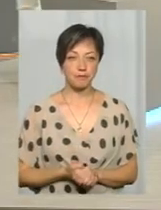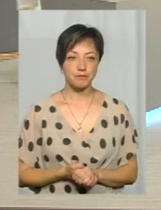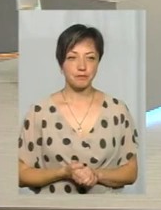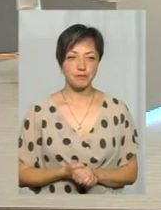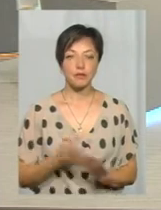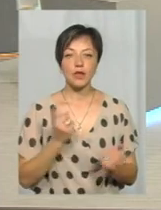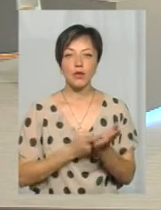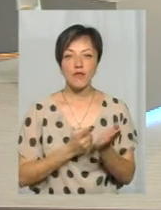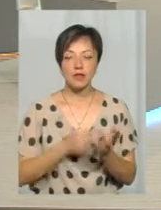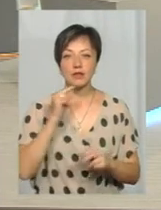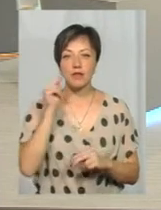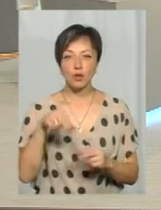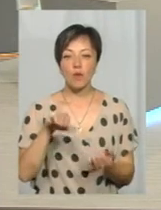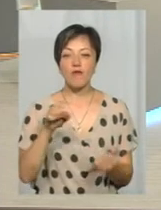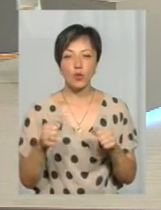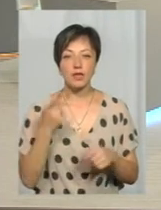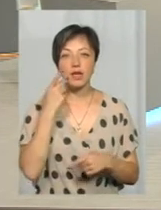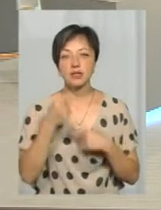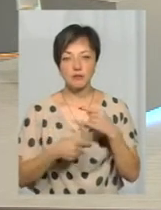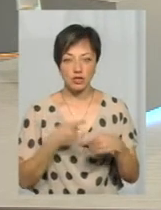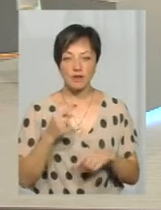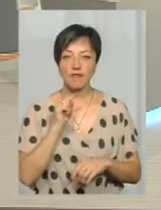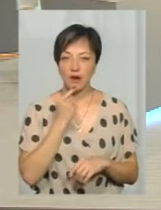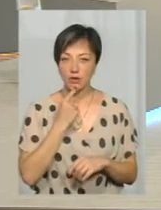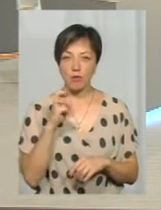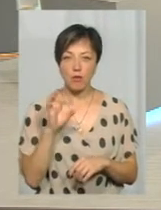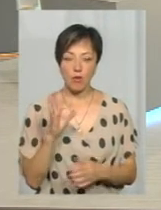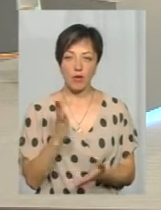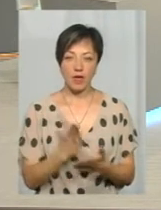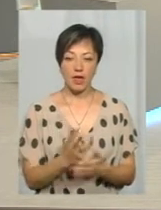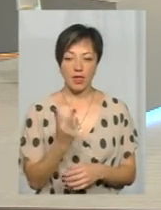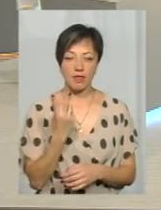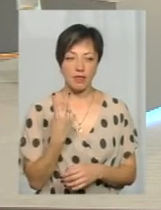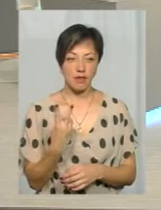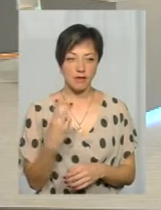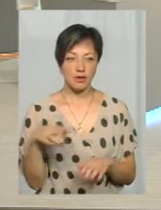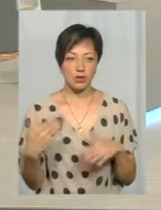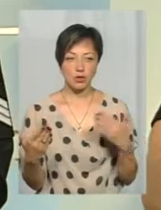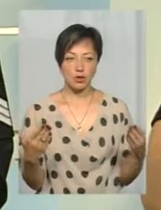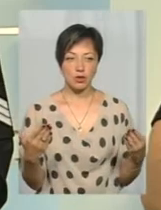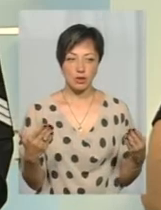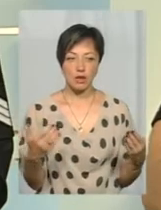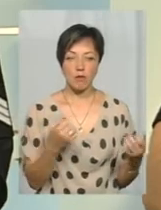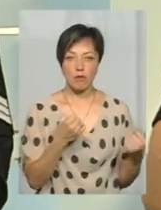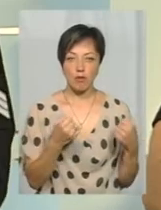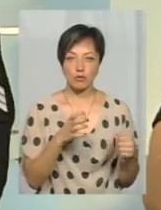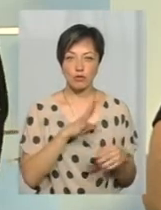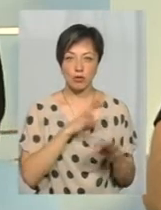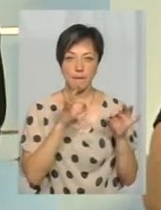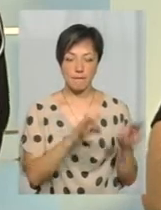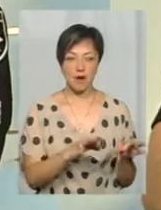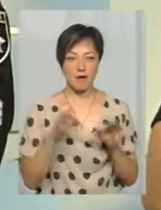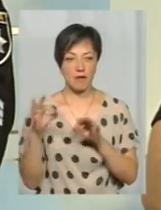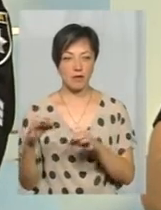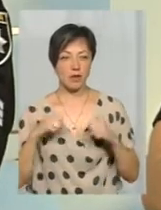довести вину водія завжди важко, оскільки є дві сторони, і кожна з них бореться за те, щоб бути правою, оскільки